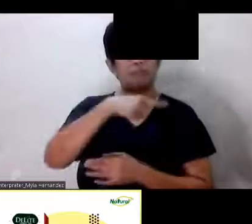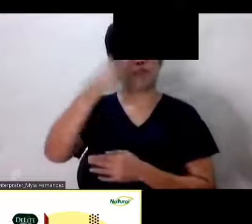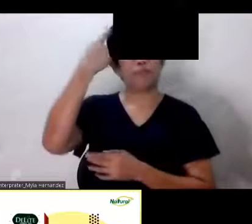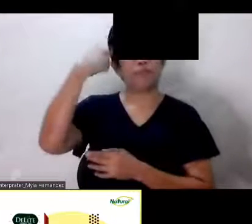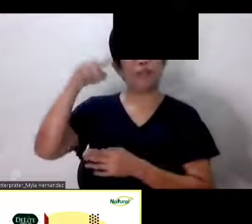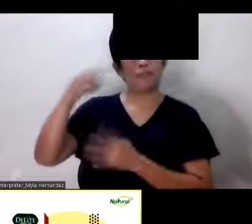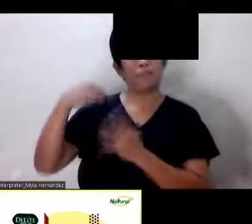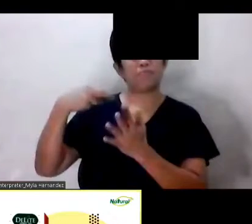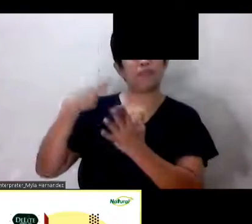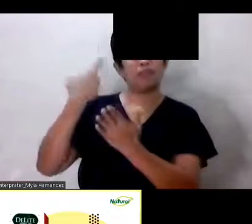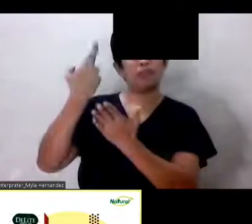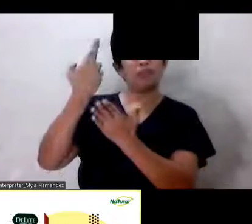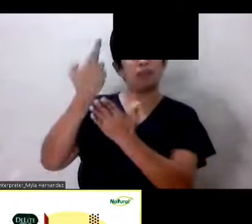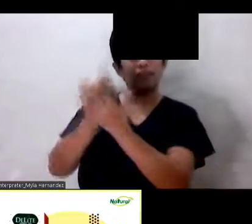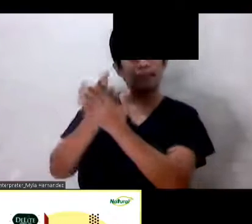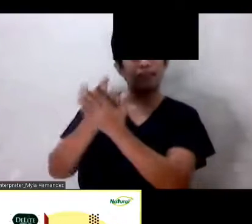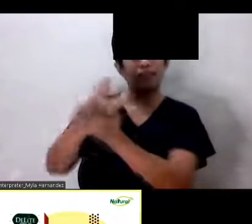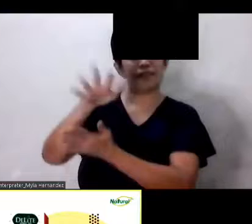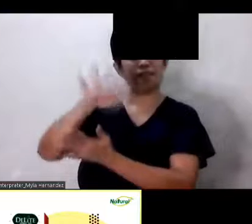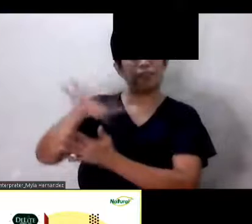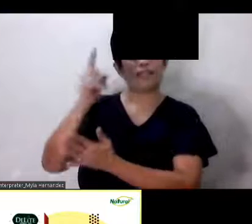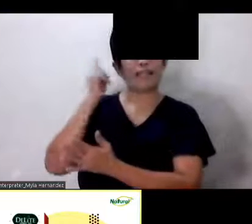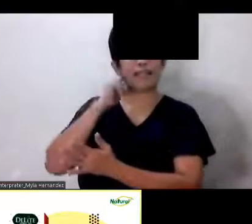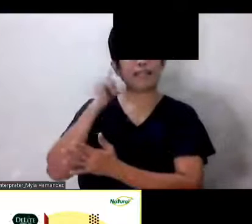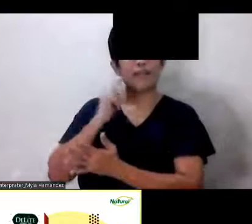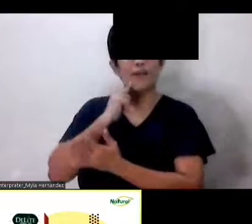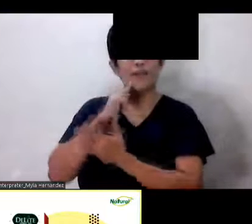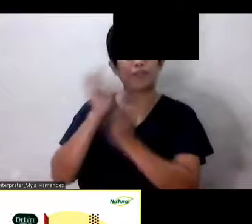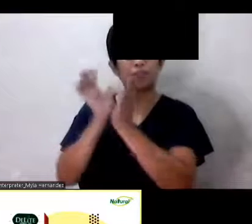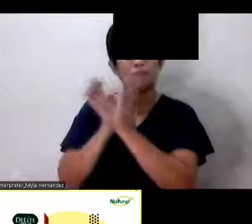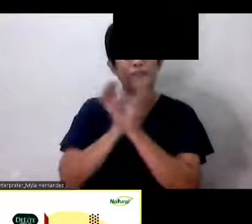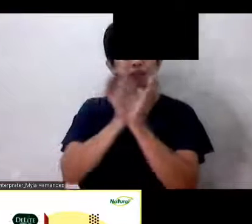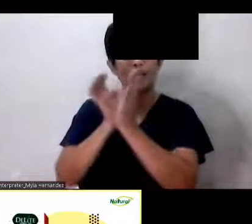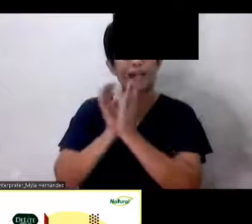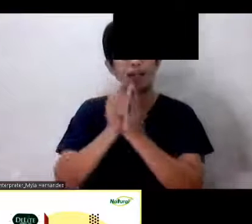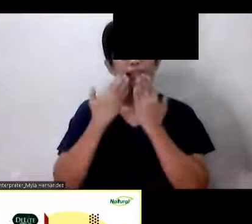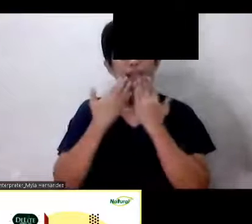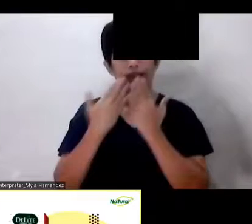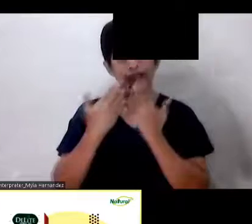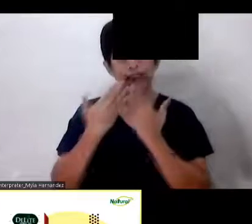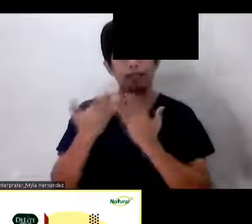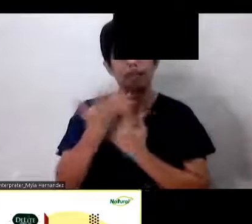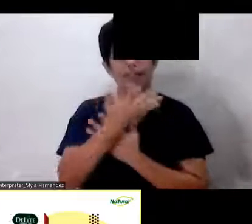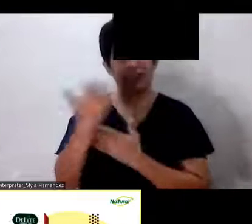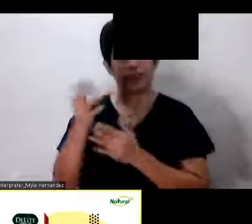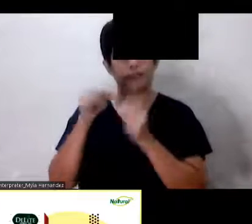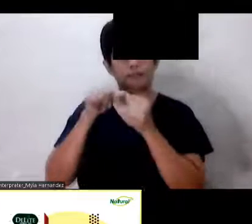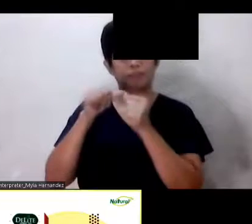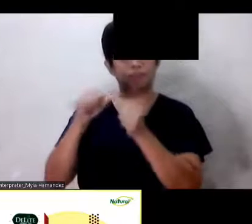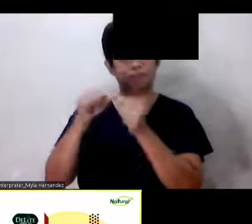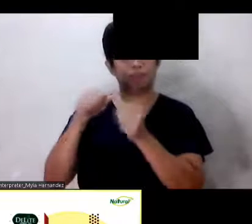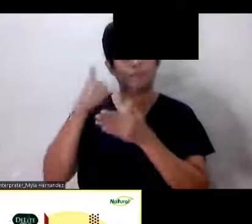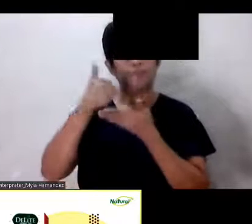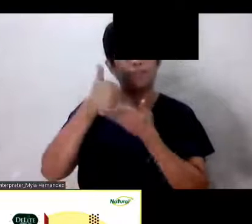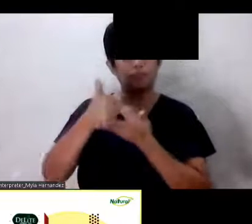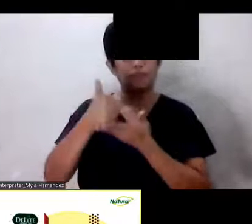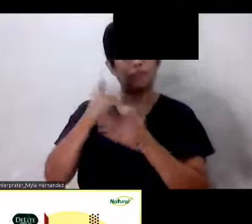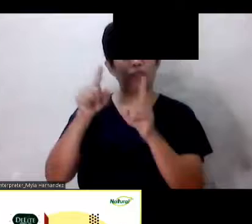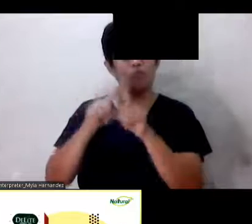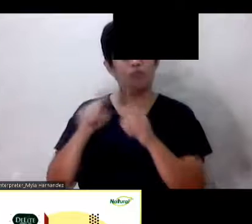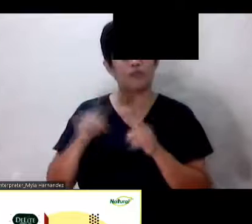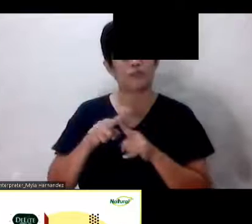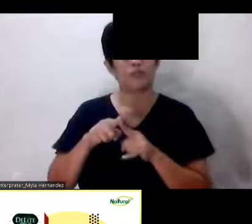maabot ang mga deaf and youth community Marami pong salamat sa inyong patuloy na pagtulong Gusto ko rin